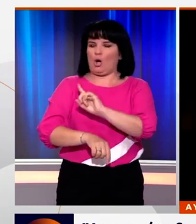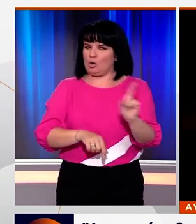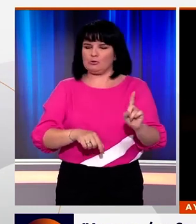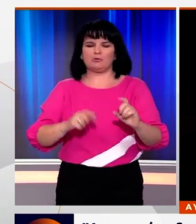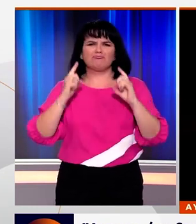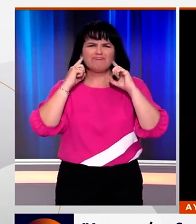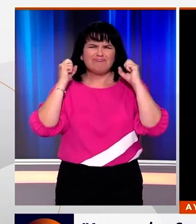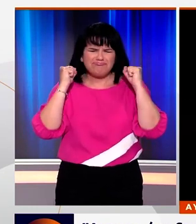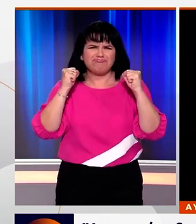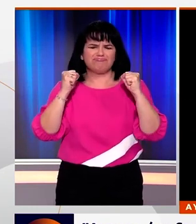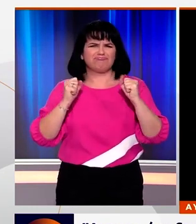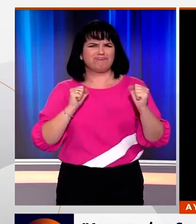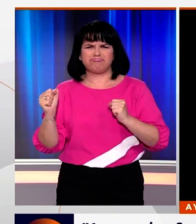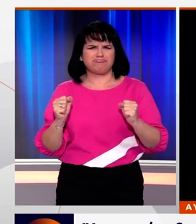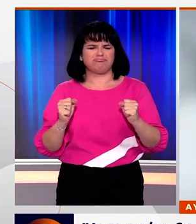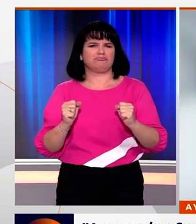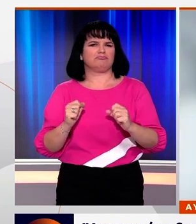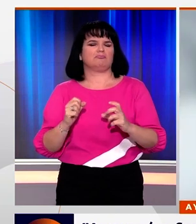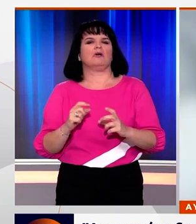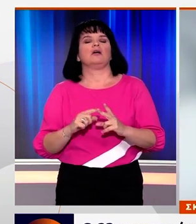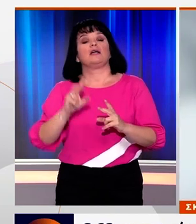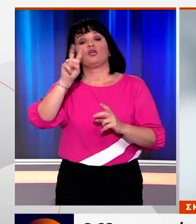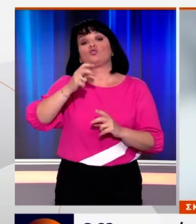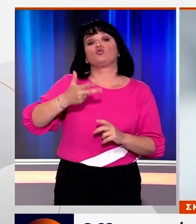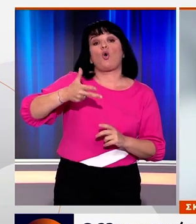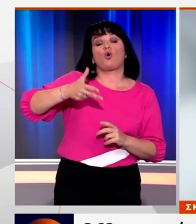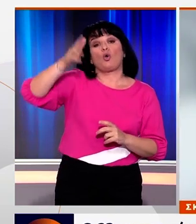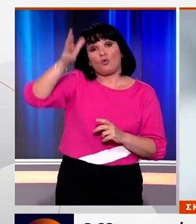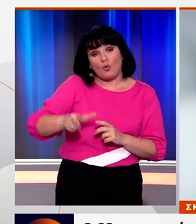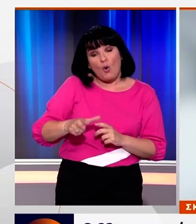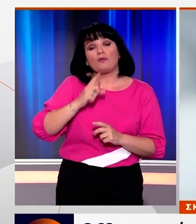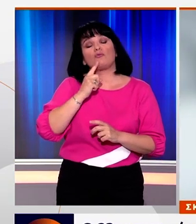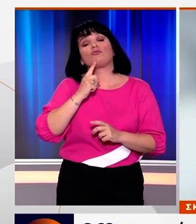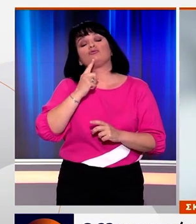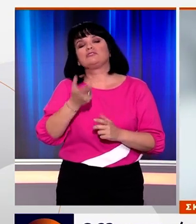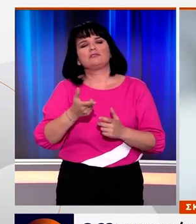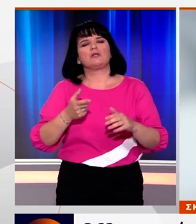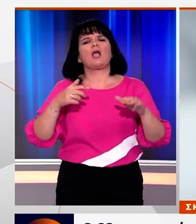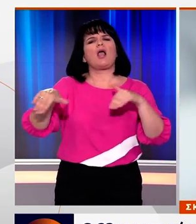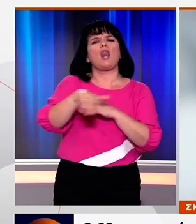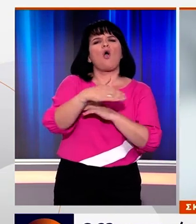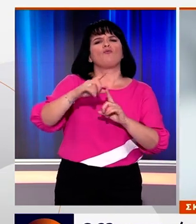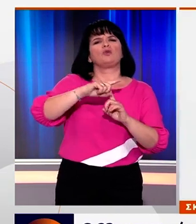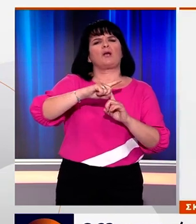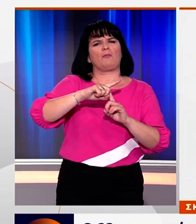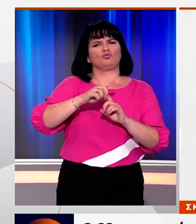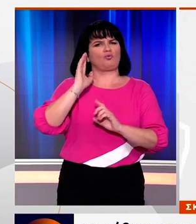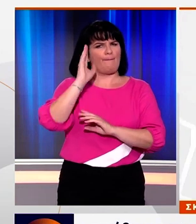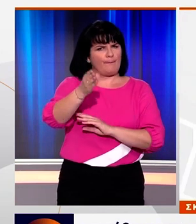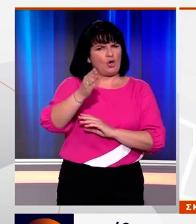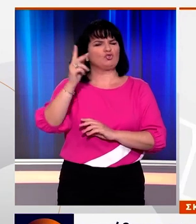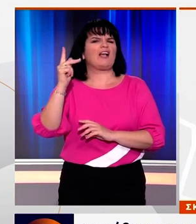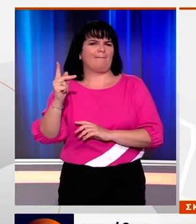κρότος πολύ έντονος. Ο 23χρονος, σύμφωνα με τις πρώτες πληροφορίες, κινούνταν επί της λεωφόρου τραπεζούντος με